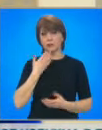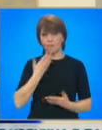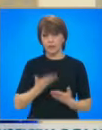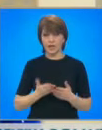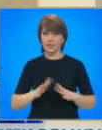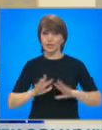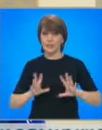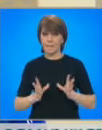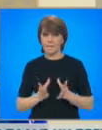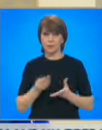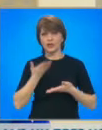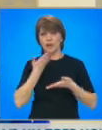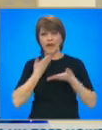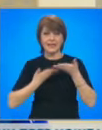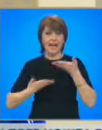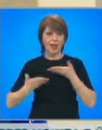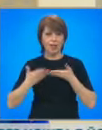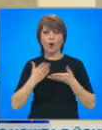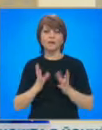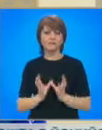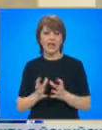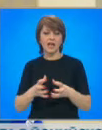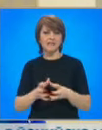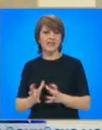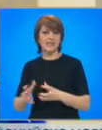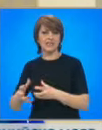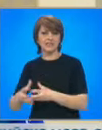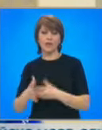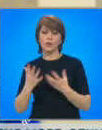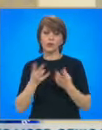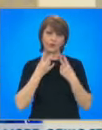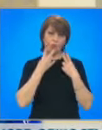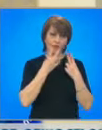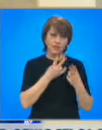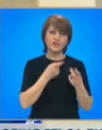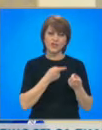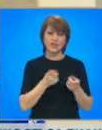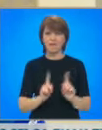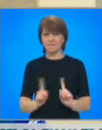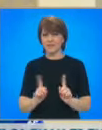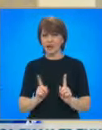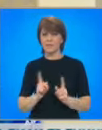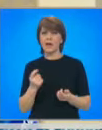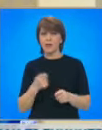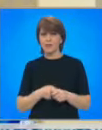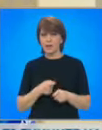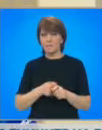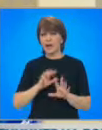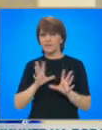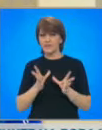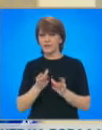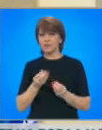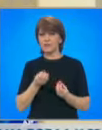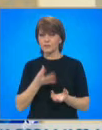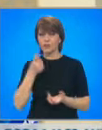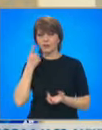сериозен диалог и сфери, които те виждат като потенциални дефицити, да се опитаме да работиме по